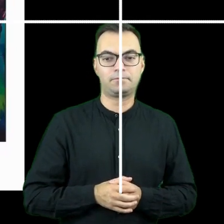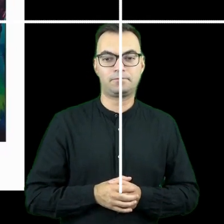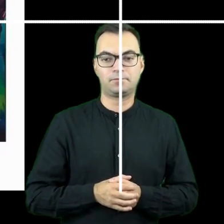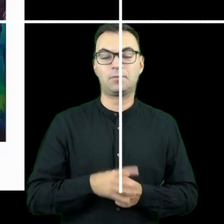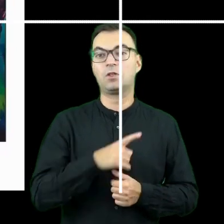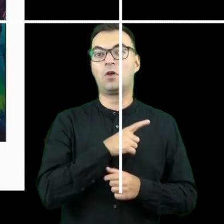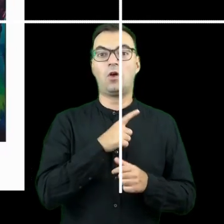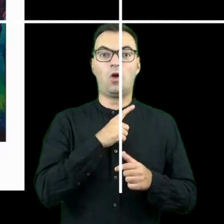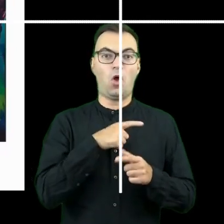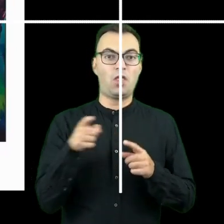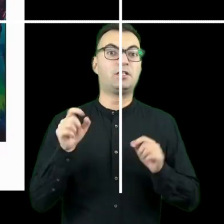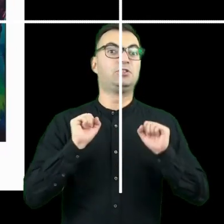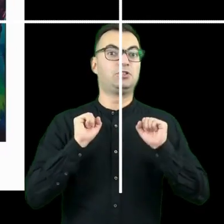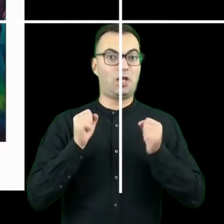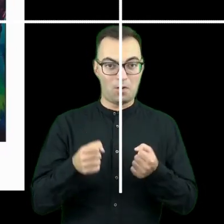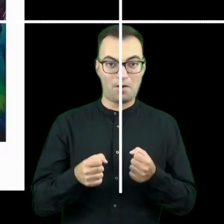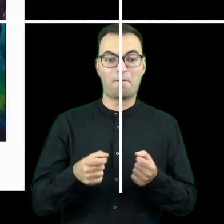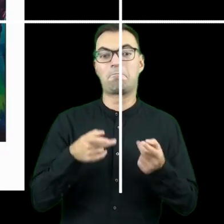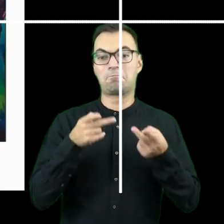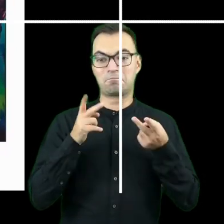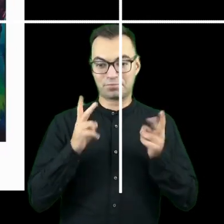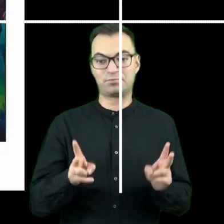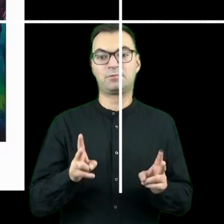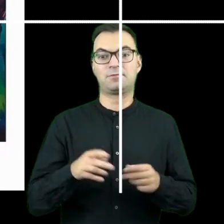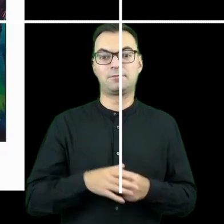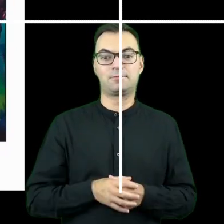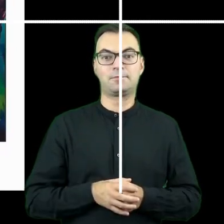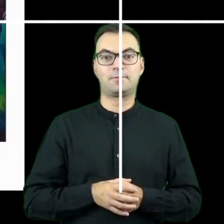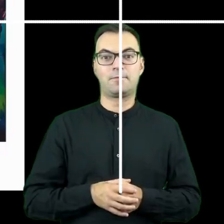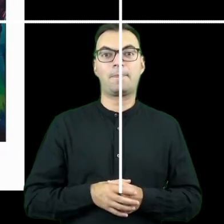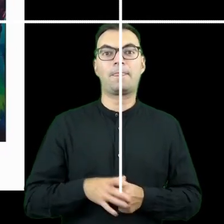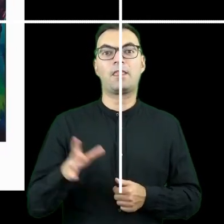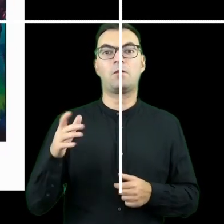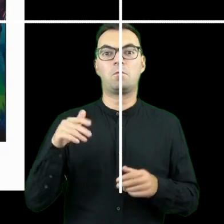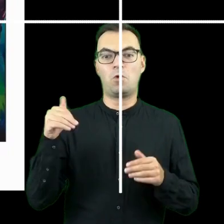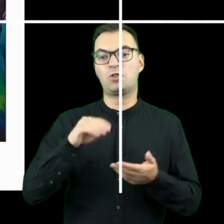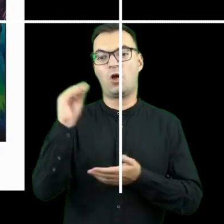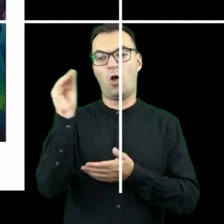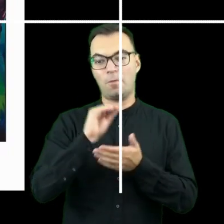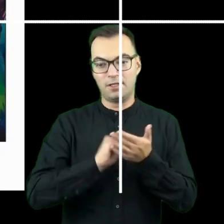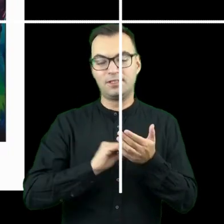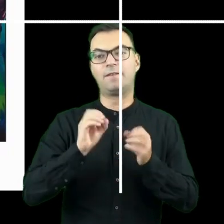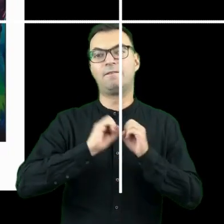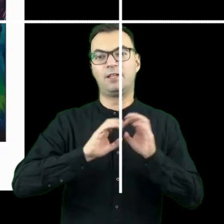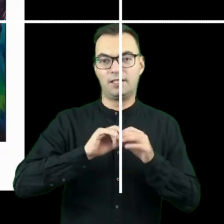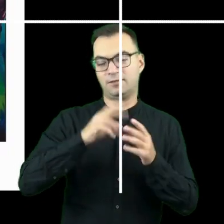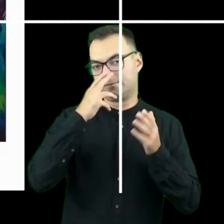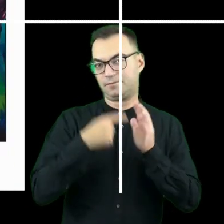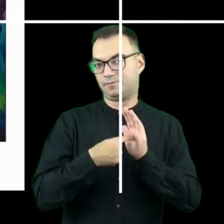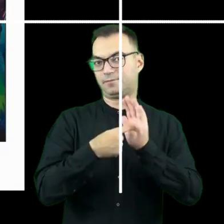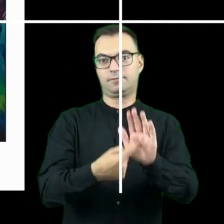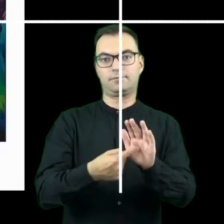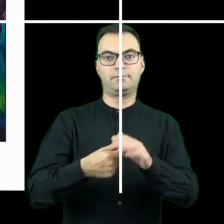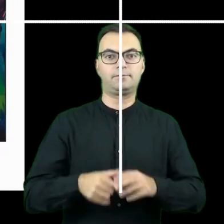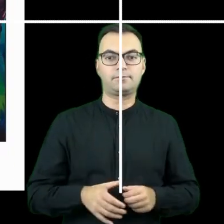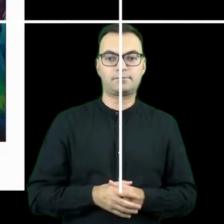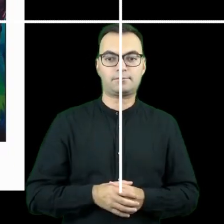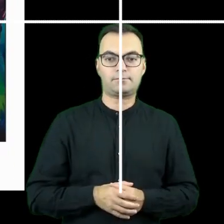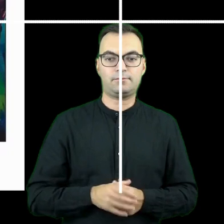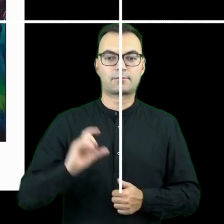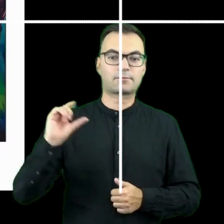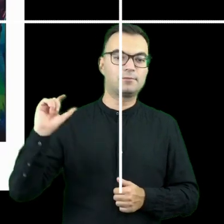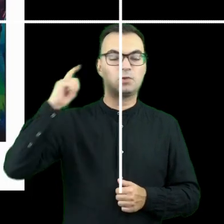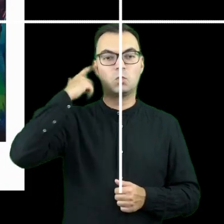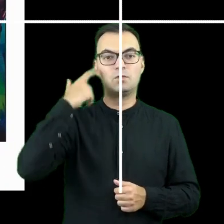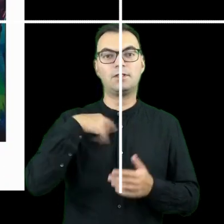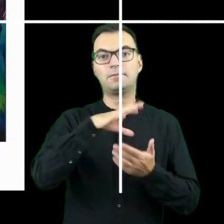które się sprawdziły, które są znane na tyle, żeby móc je opisać i żebym mógł Wam je przedstawić w ten sposób. Głównie się